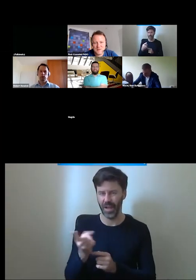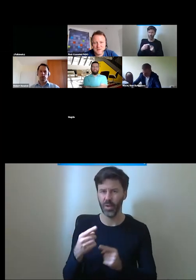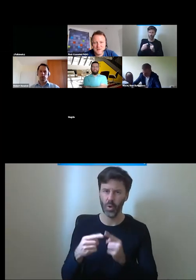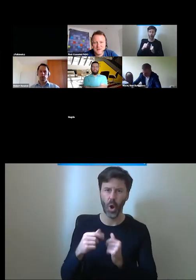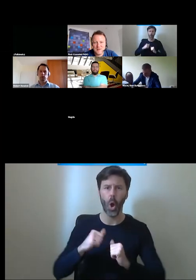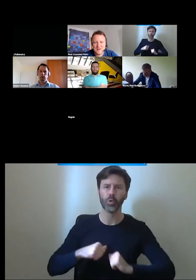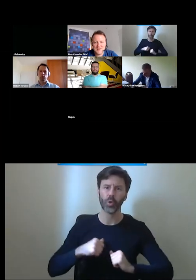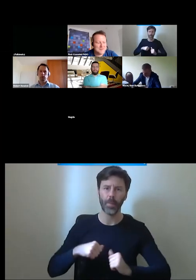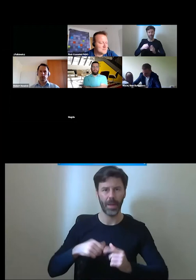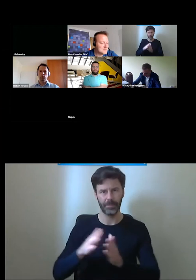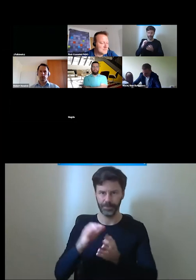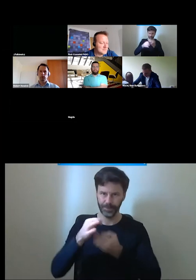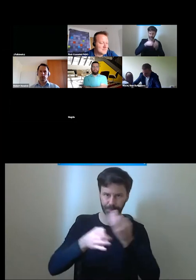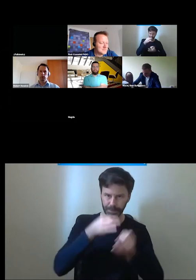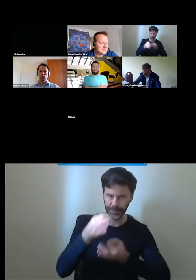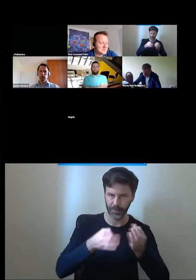sobie.